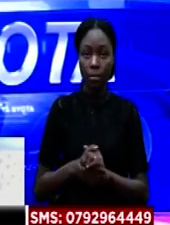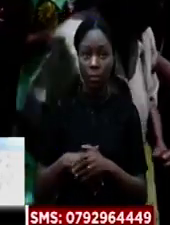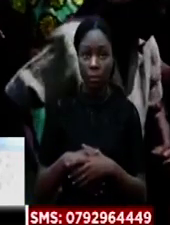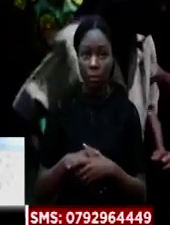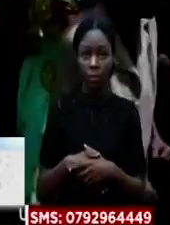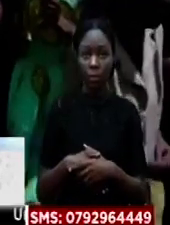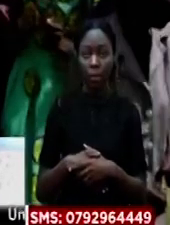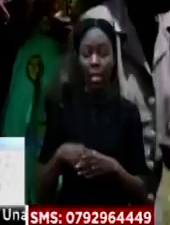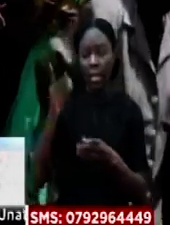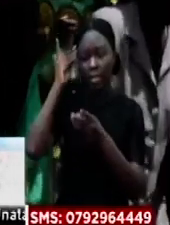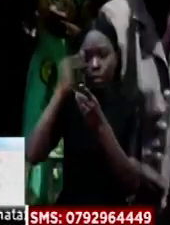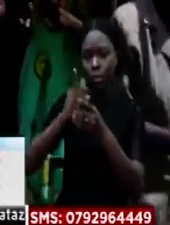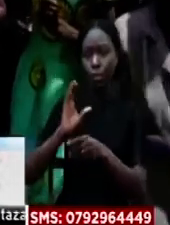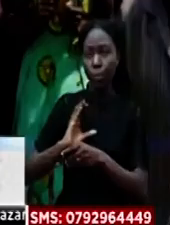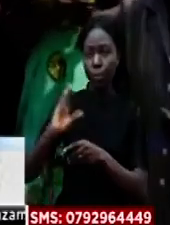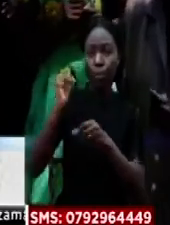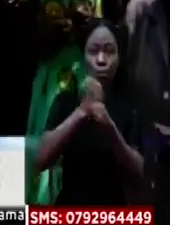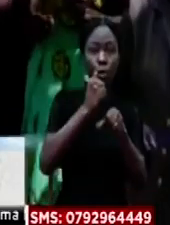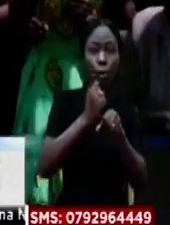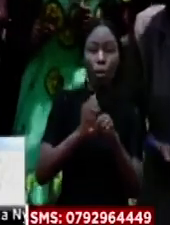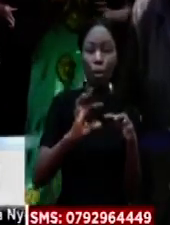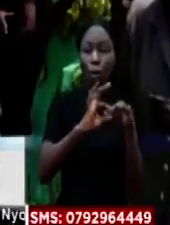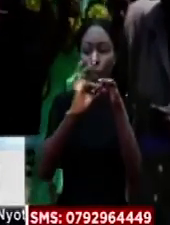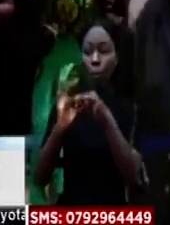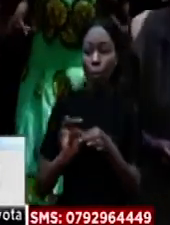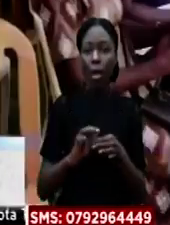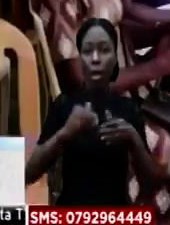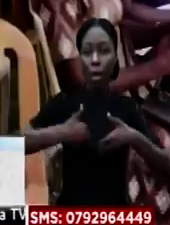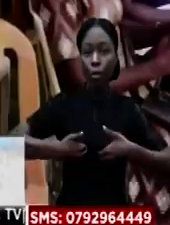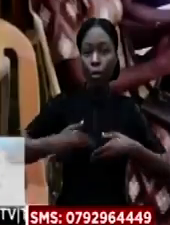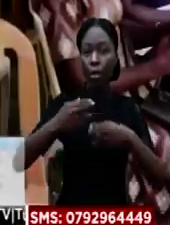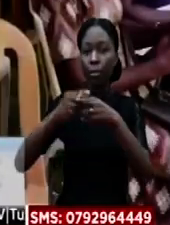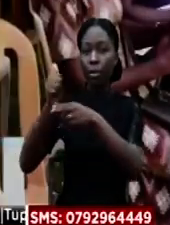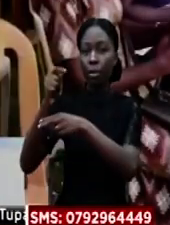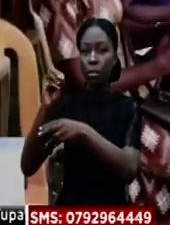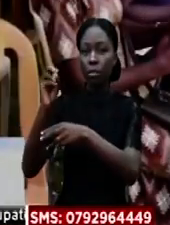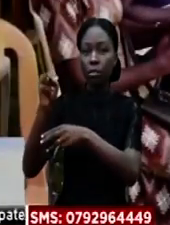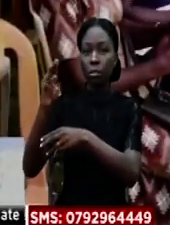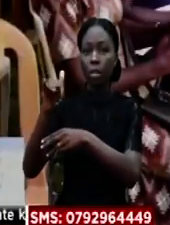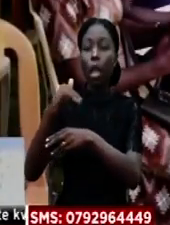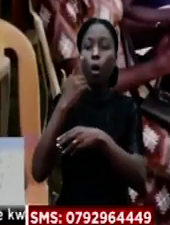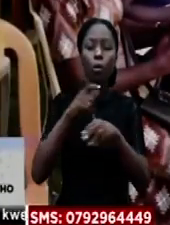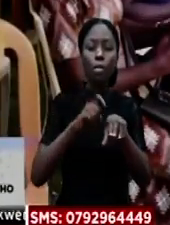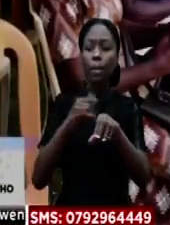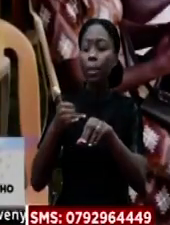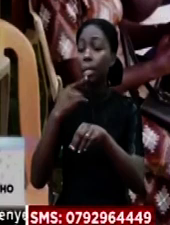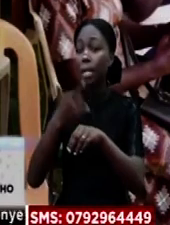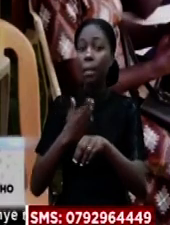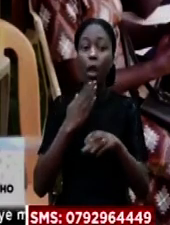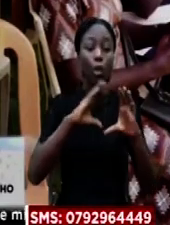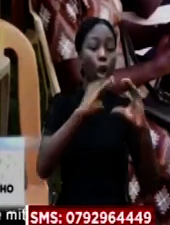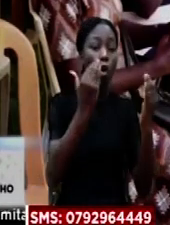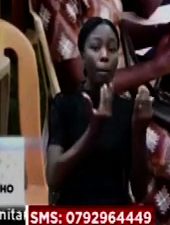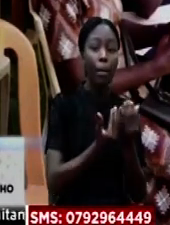Ni kauliaka fisa mkuu mtendaaji katika mungana wa bunge vijana nchini Anthony Bluma Samba Amba amekariri kwa licha jamiya